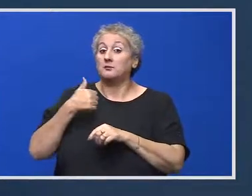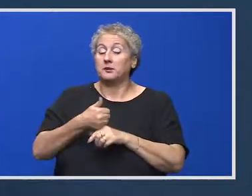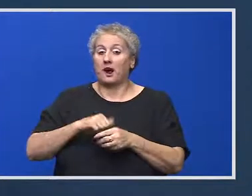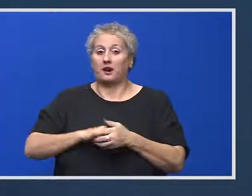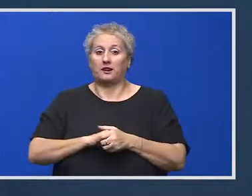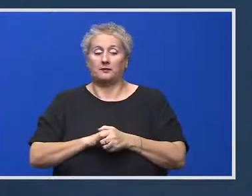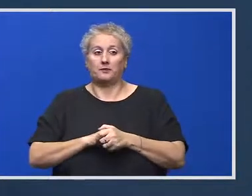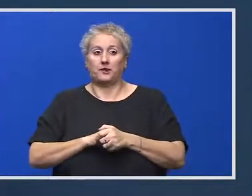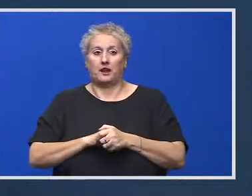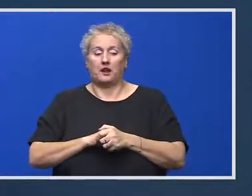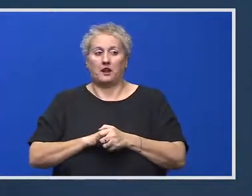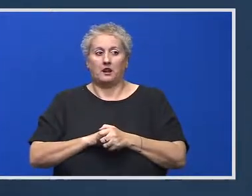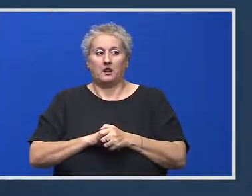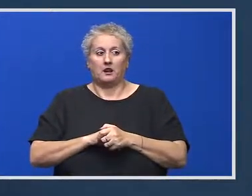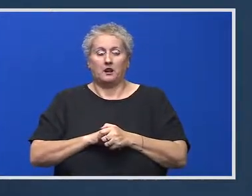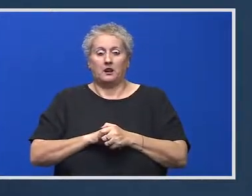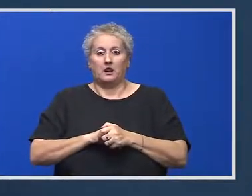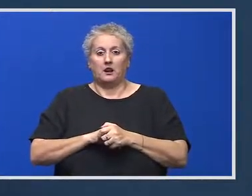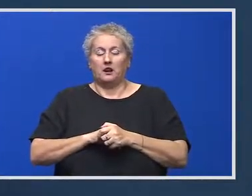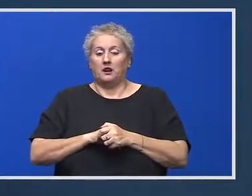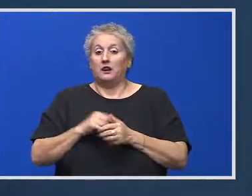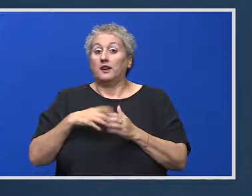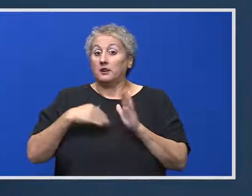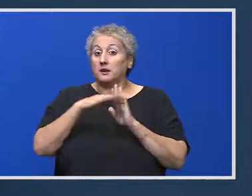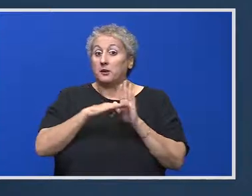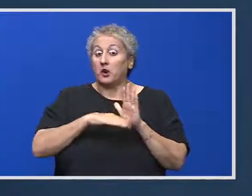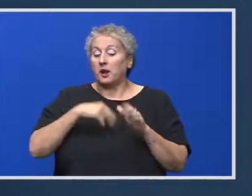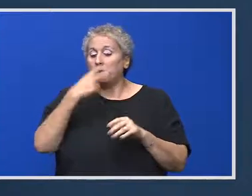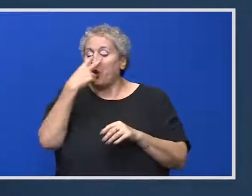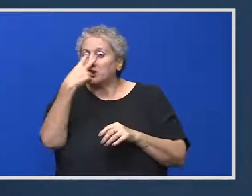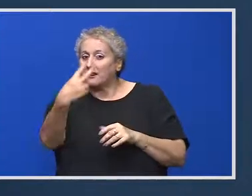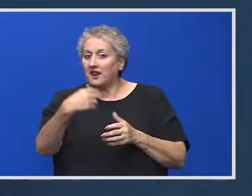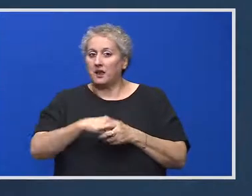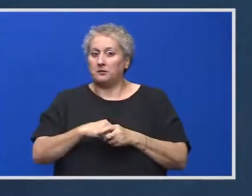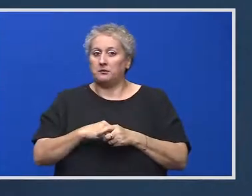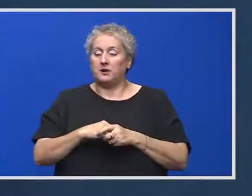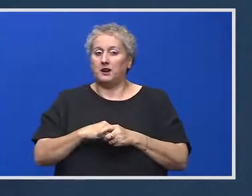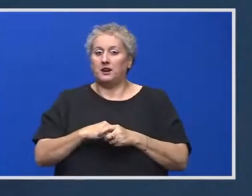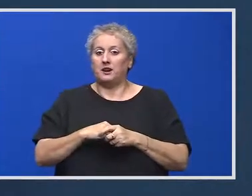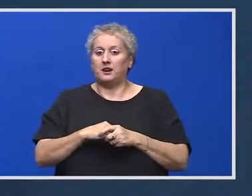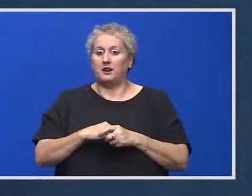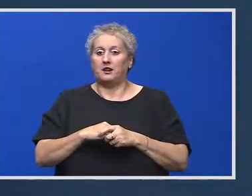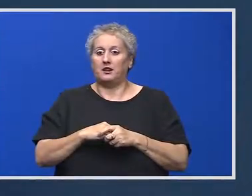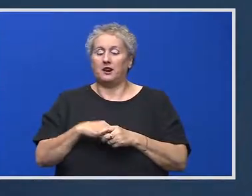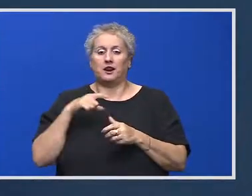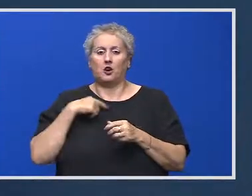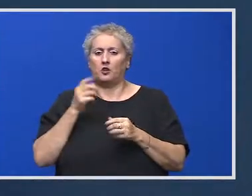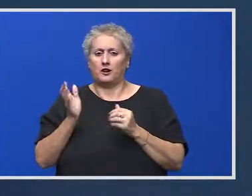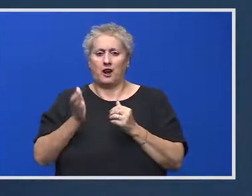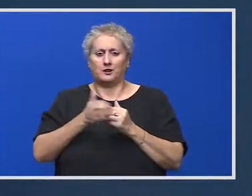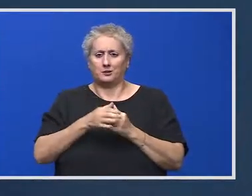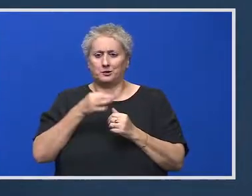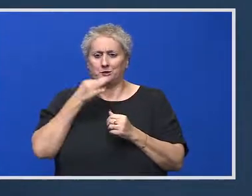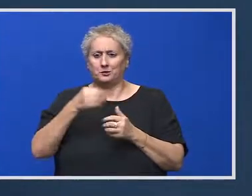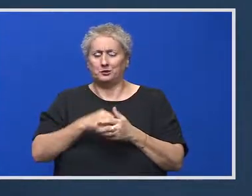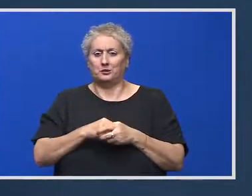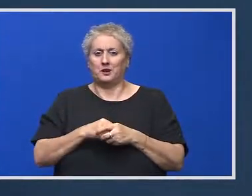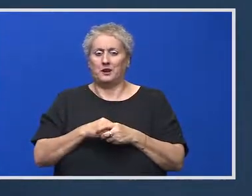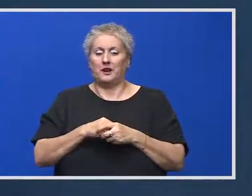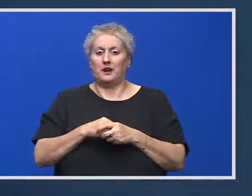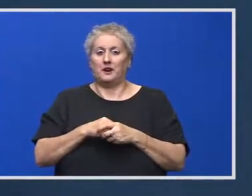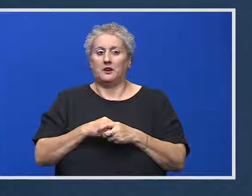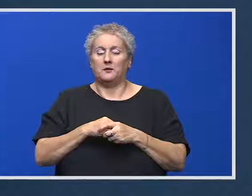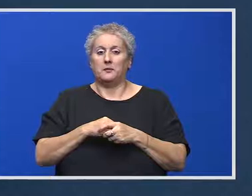va ridica bugetul acestui program anunțat de dumneavoastră? Vom vedea. Sumele, eu nu anunț sume de la început, nu arunc